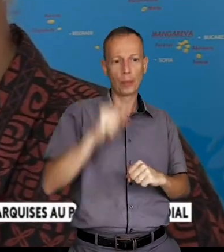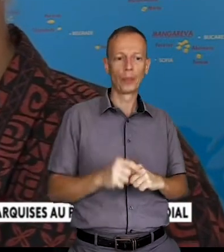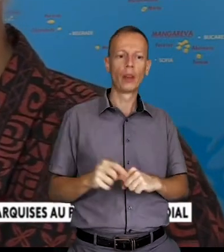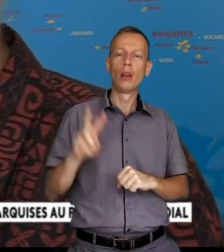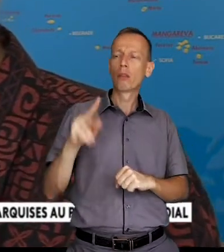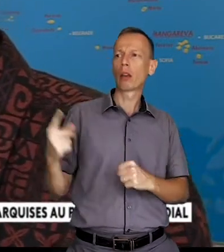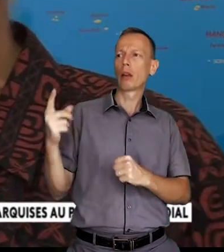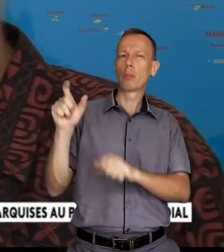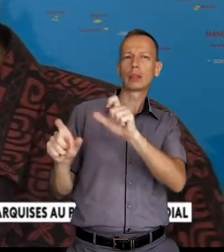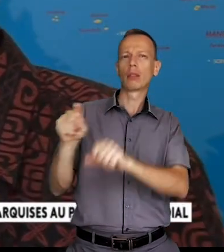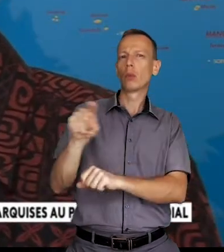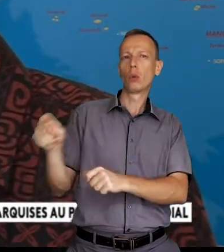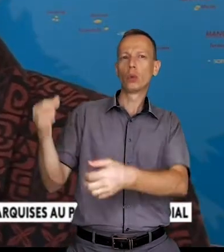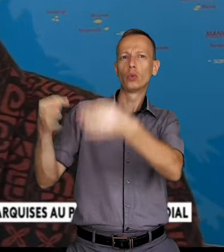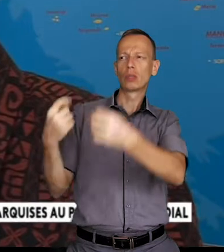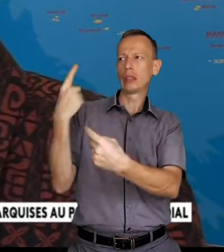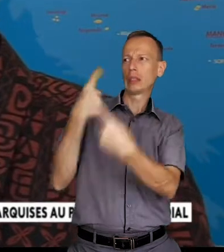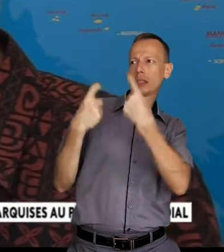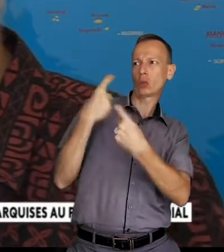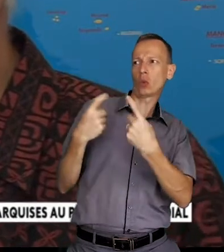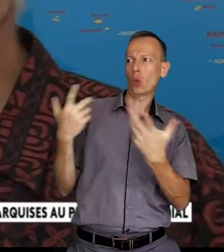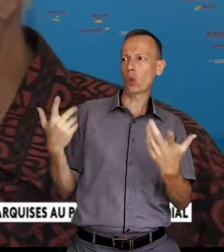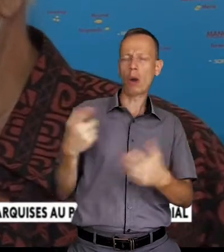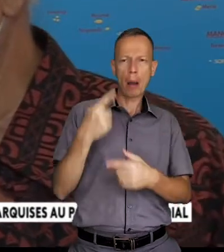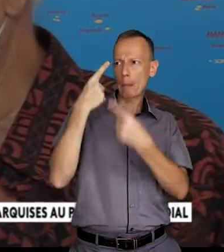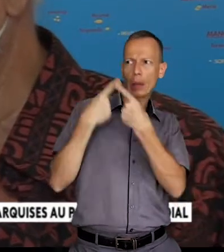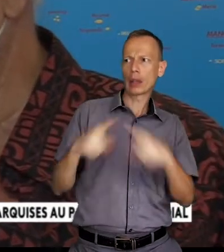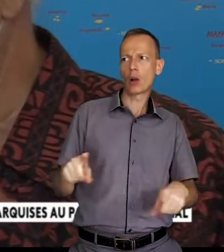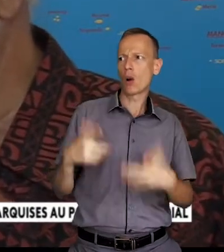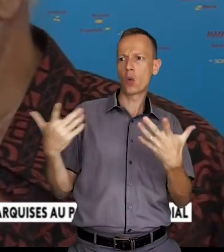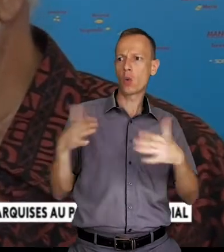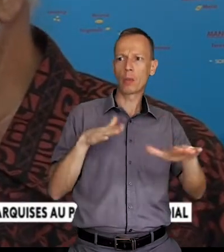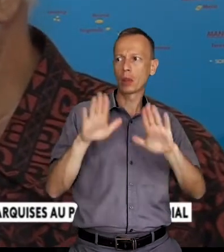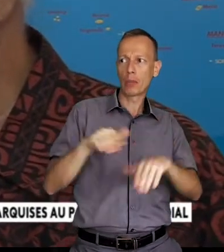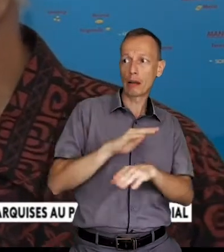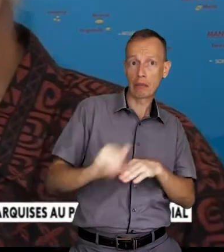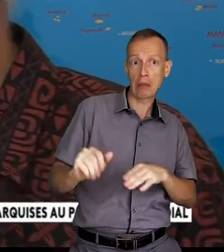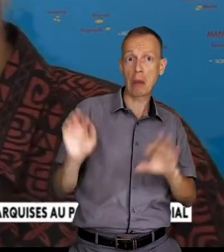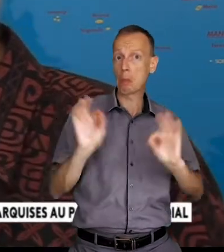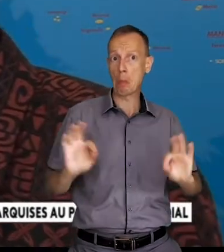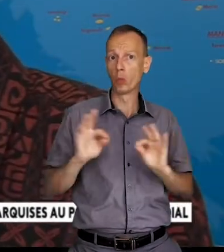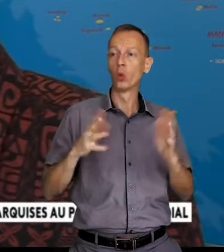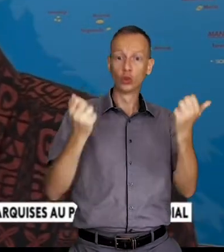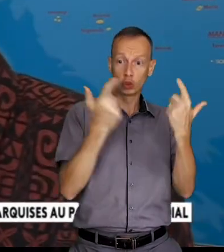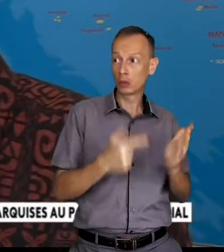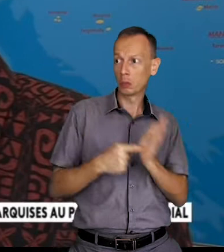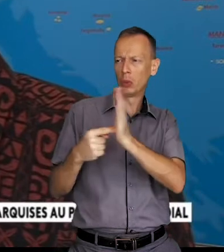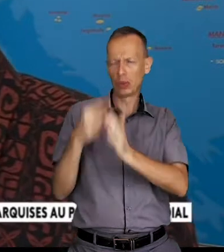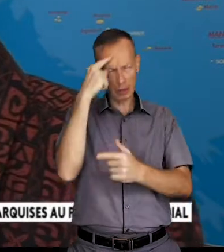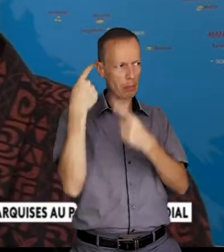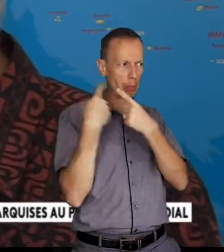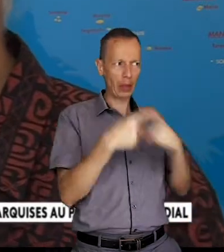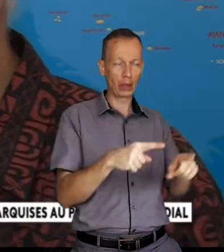soit différent. Il n'y a pas eu de question de remise en cause et de la méthodologie et